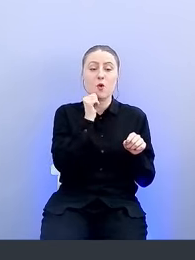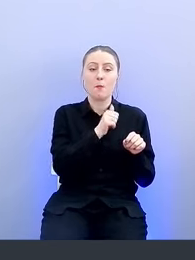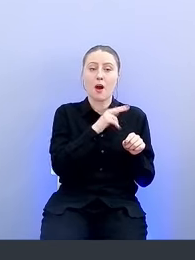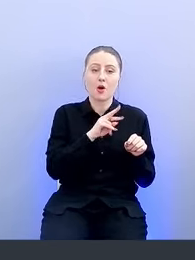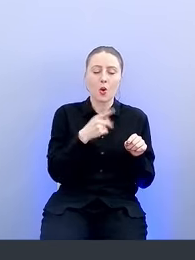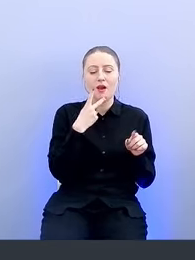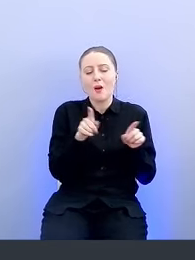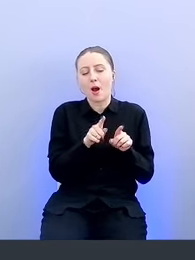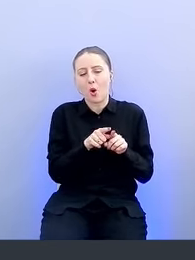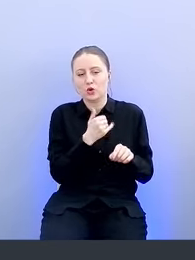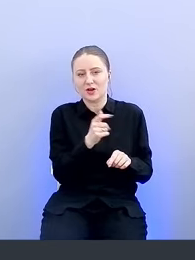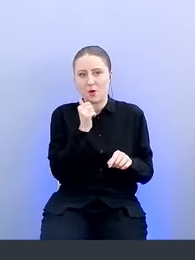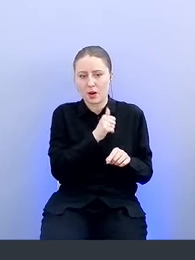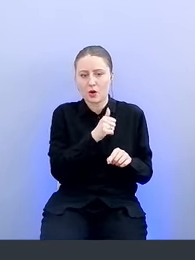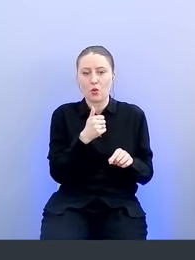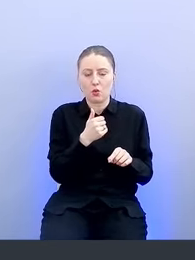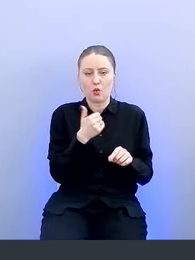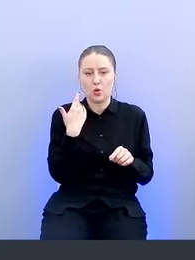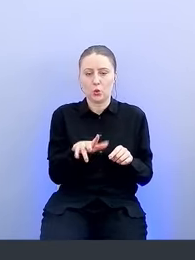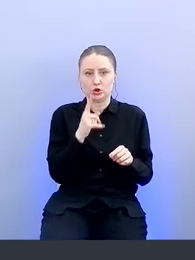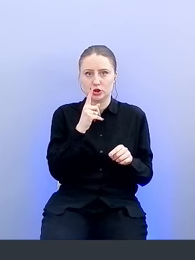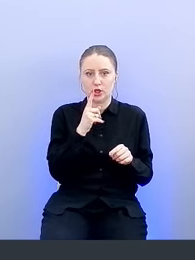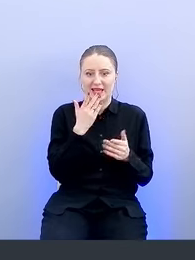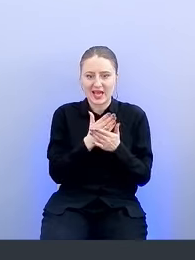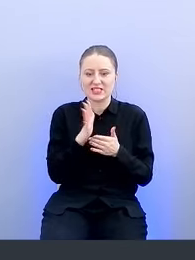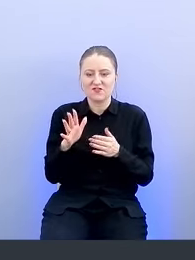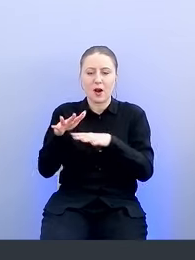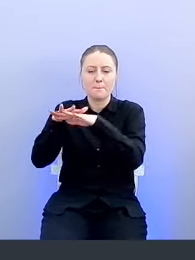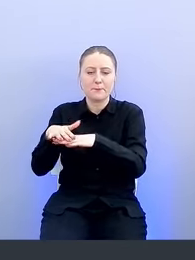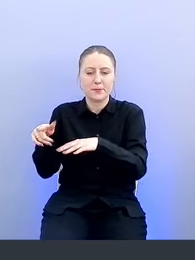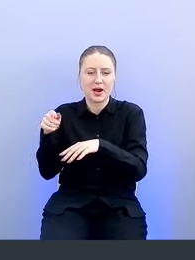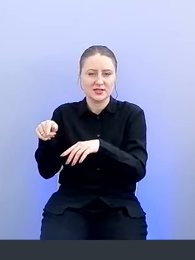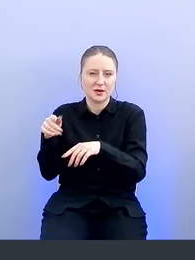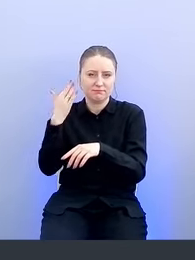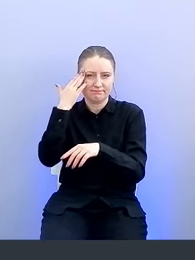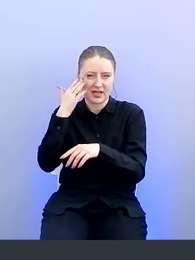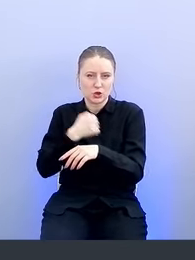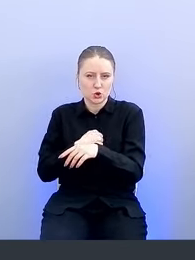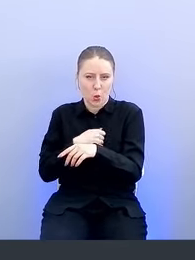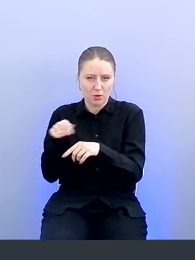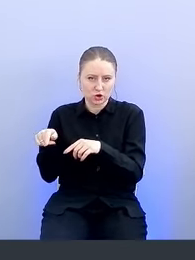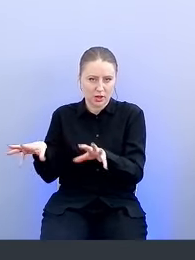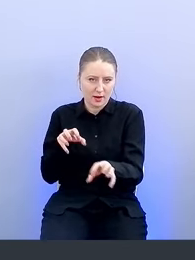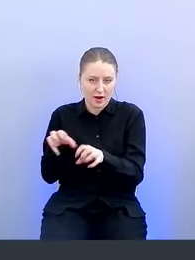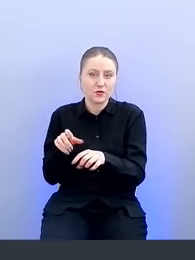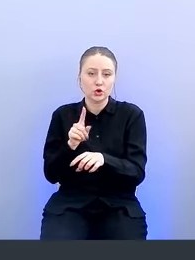или схожий с ним замечен в базах злоумышленников. Надеюсь, вы очень сильно захотели срочно поменять свой пароль.